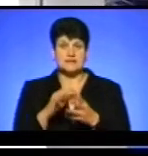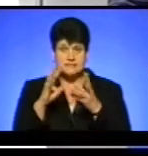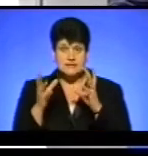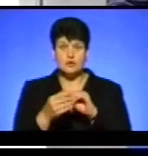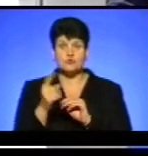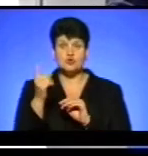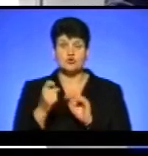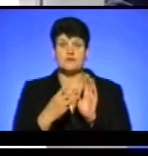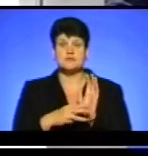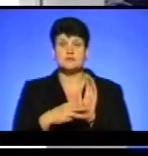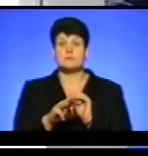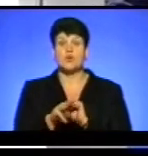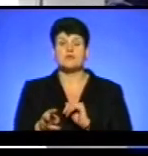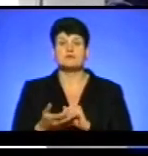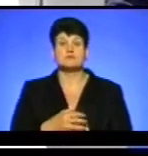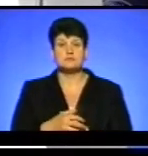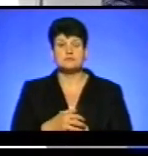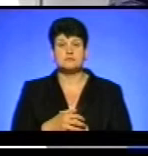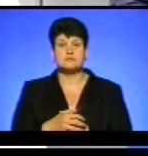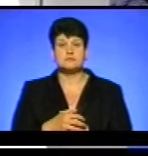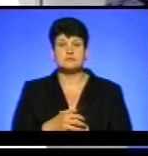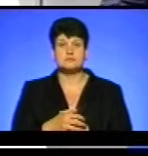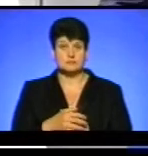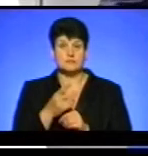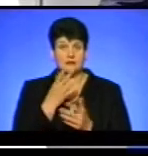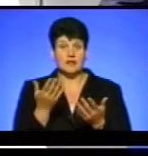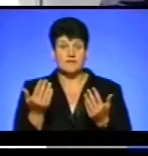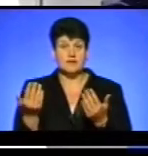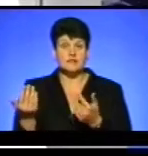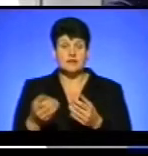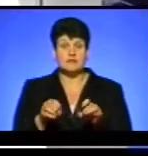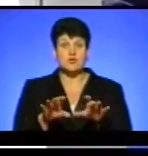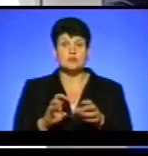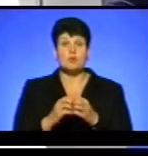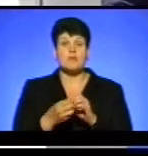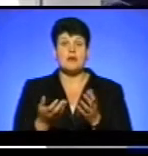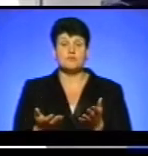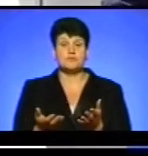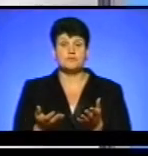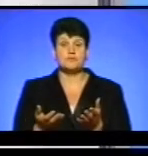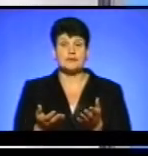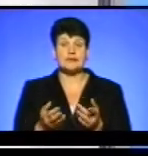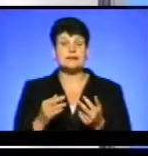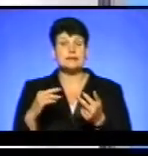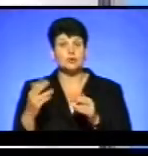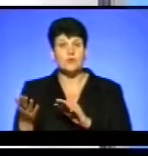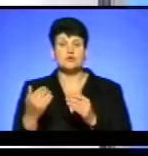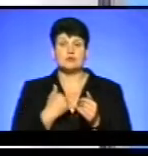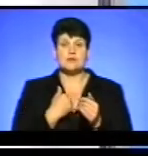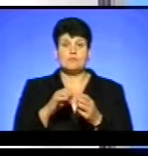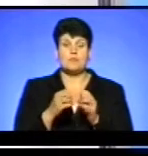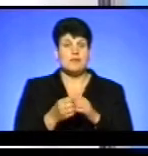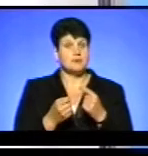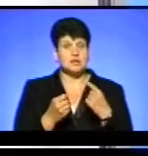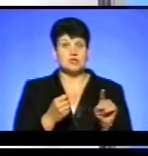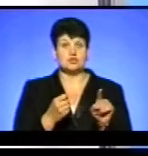порядка 180 мільйонів. Реагуйте, давайте вирішувати проблеми. Натомість в нас проблеми яким